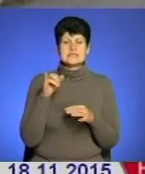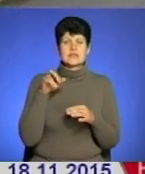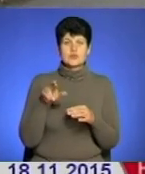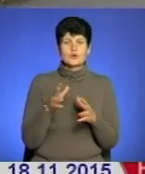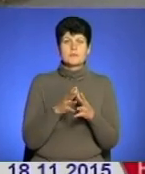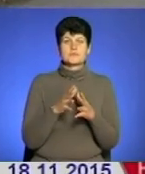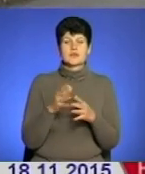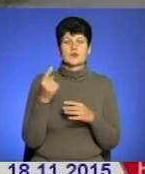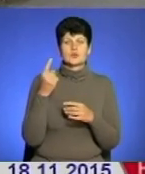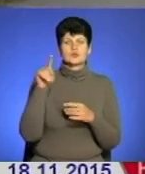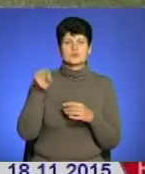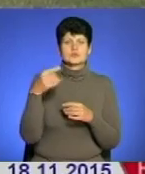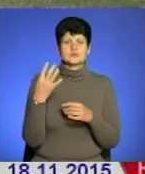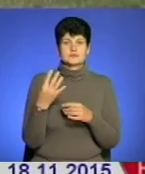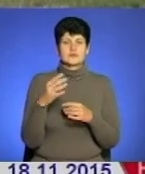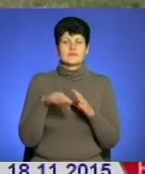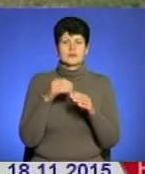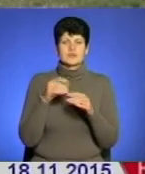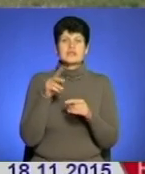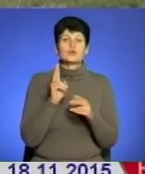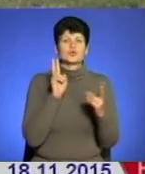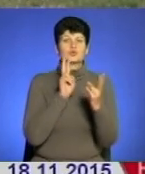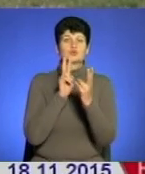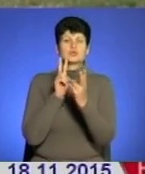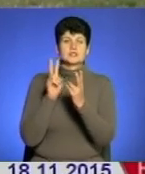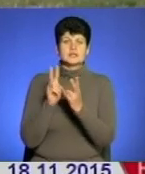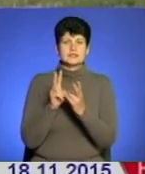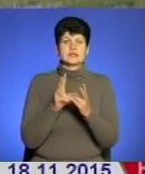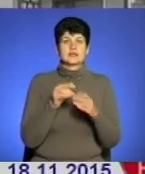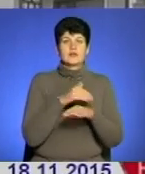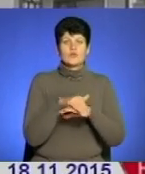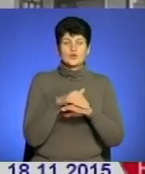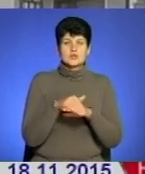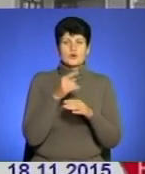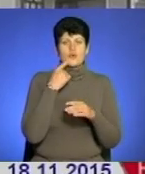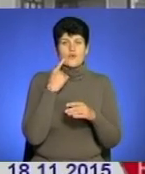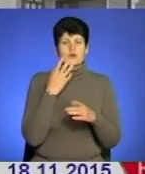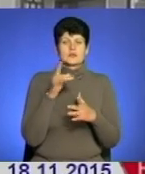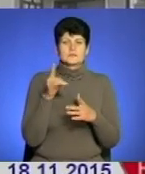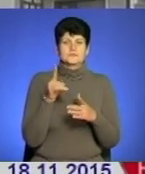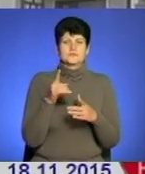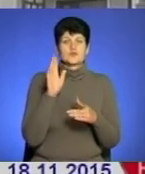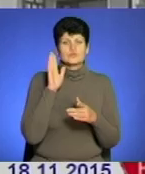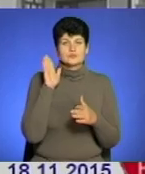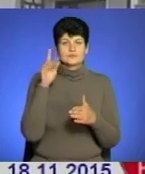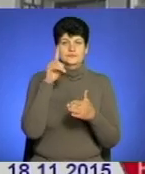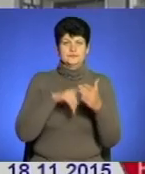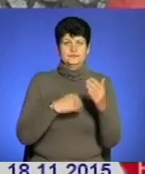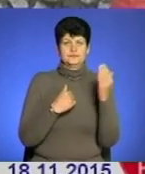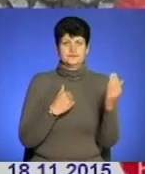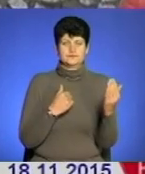голос майже чверть виборців. Ті, кого ми зустріли на вулицях селища, покладають на юного карманича великі надії.